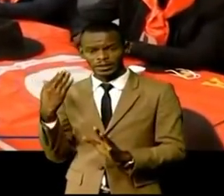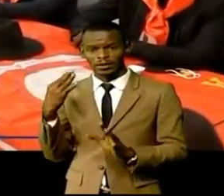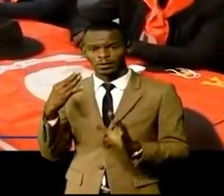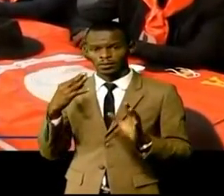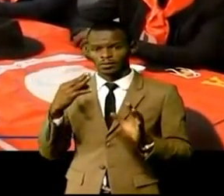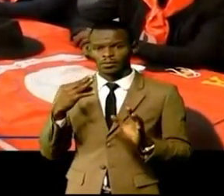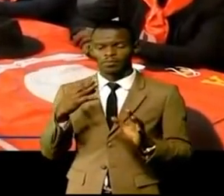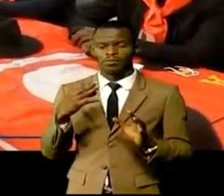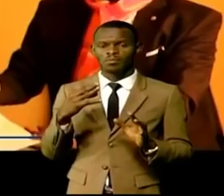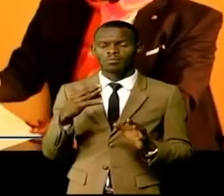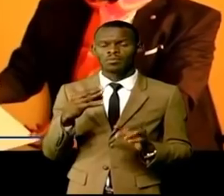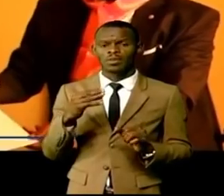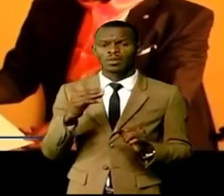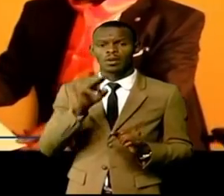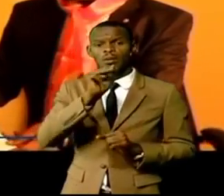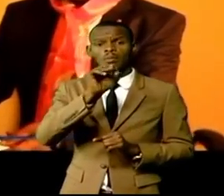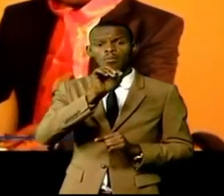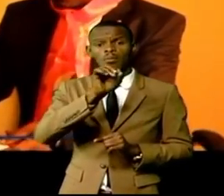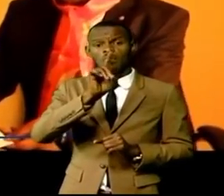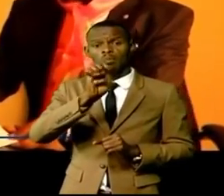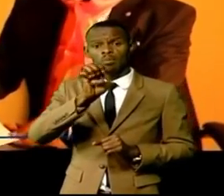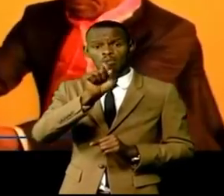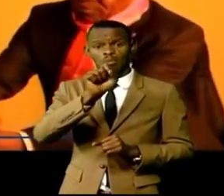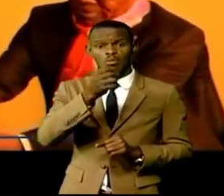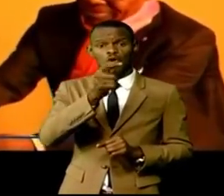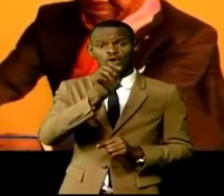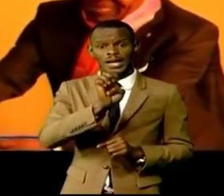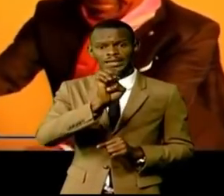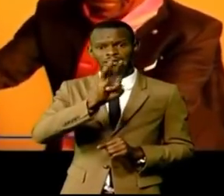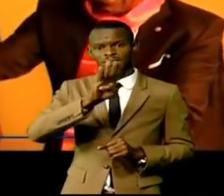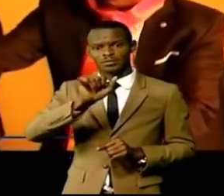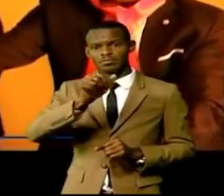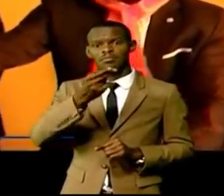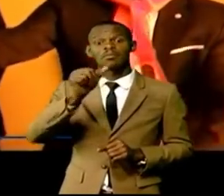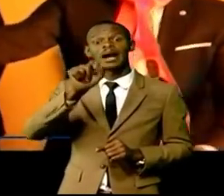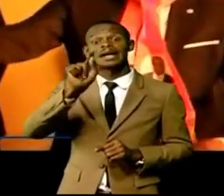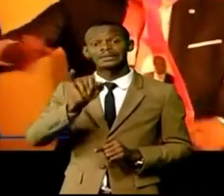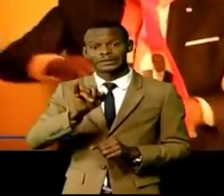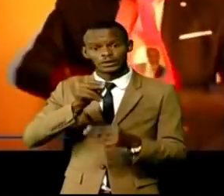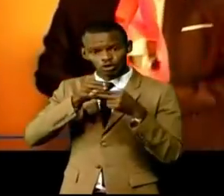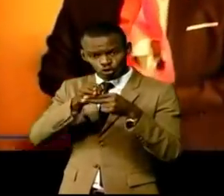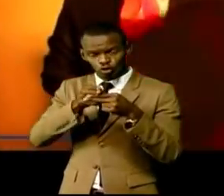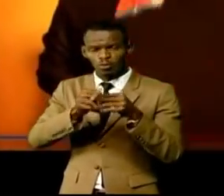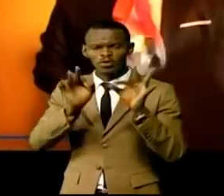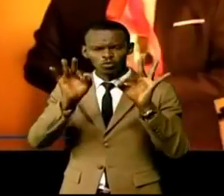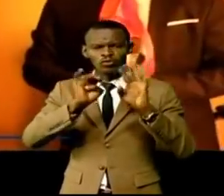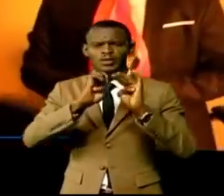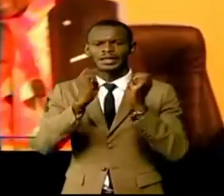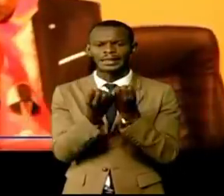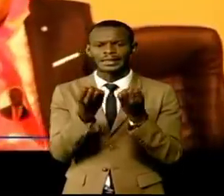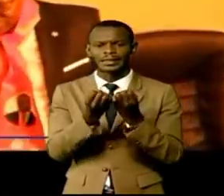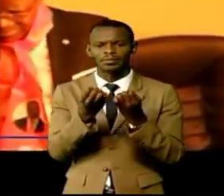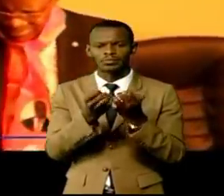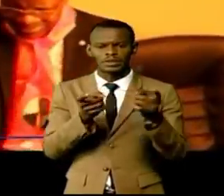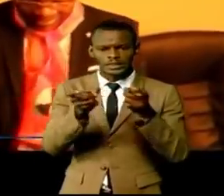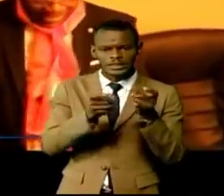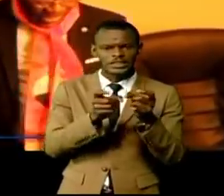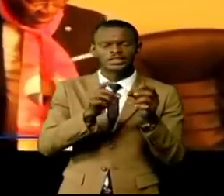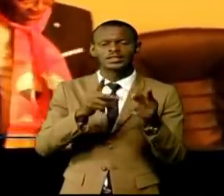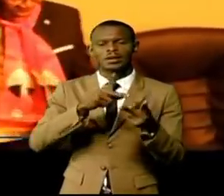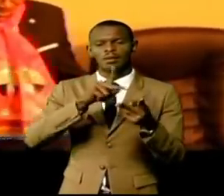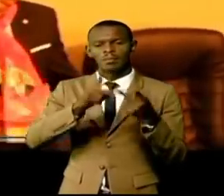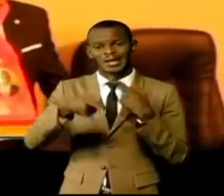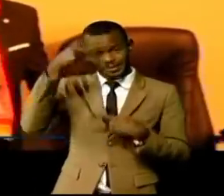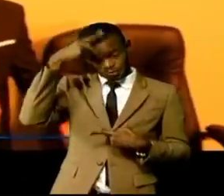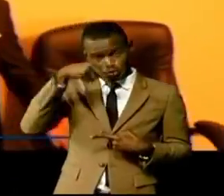et autorité morale de l'Alliance des Forces démocratiques du Congo AFDC la nouvelle équipe dirigeante du secrétariat national de cette formation